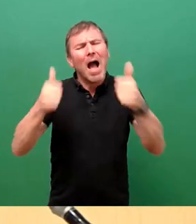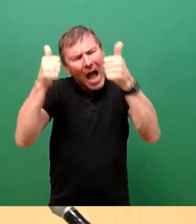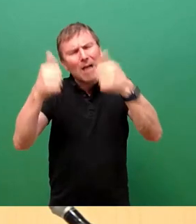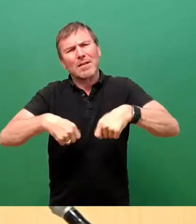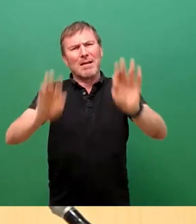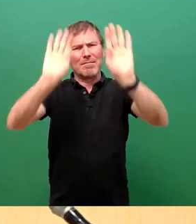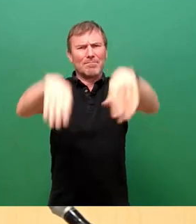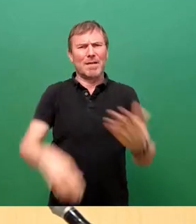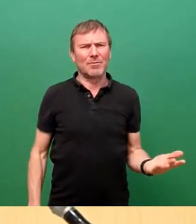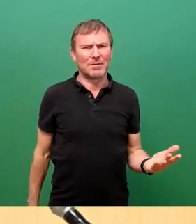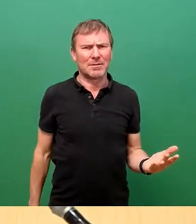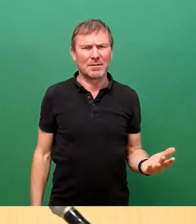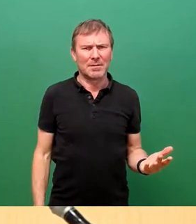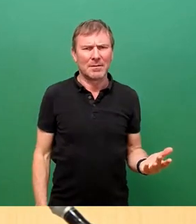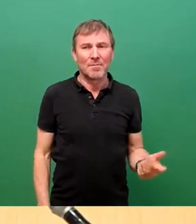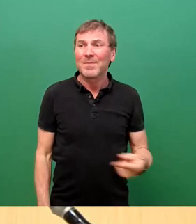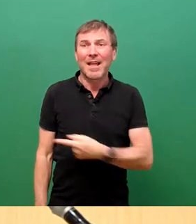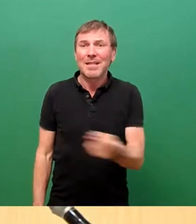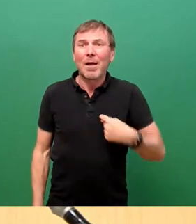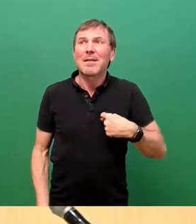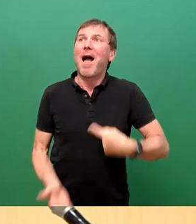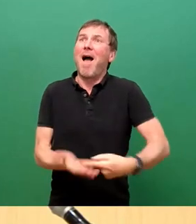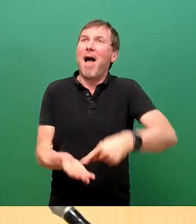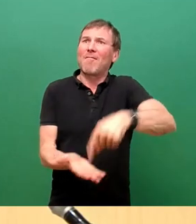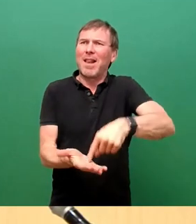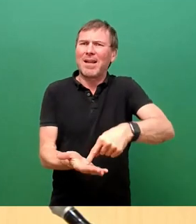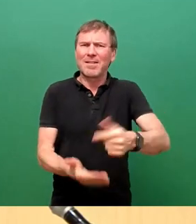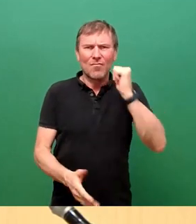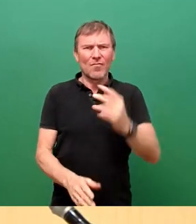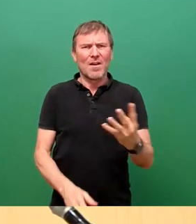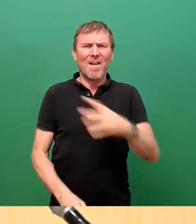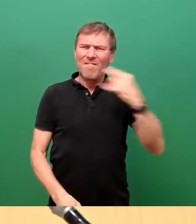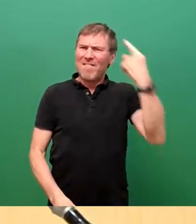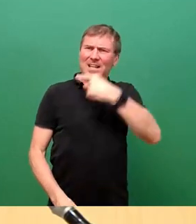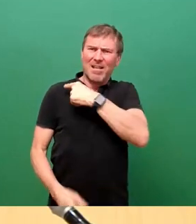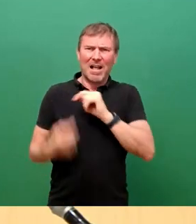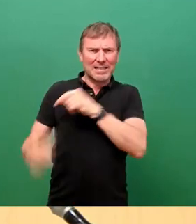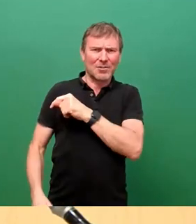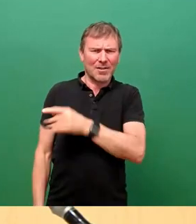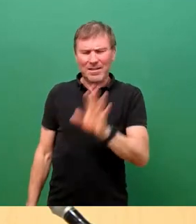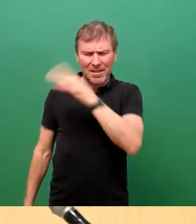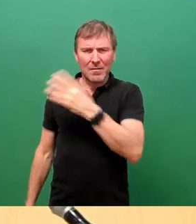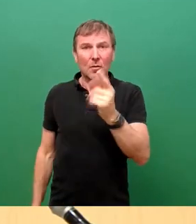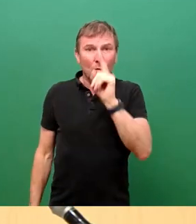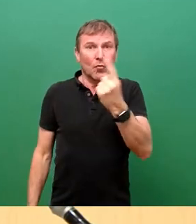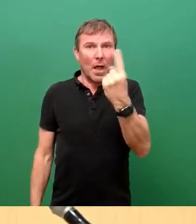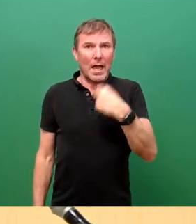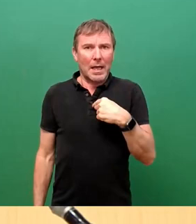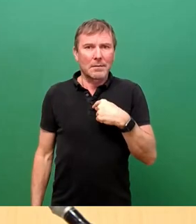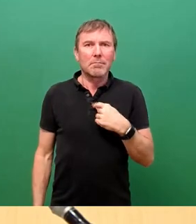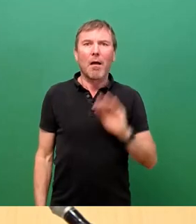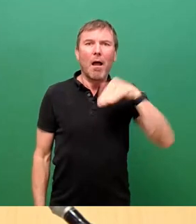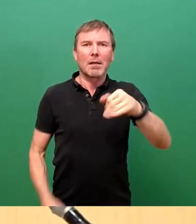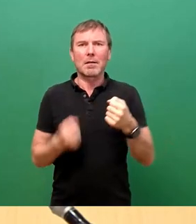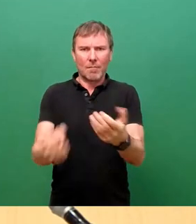Keiner besteht mehr auf die Variante, die wir vor vielen Jahren diskutiert haben. Jeder, außer ich mit meinem Pick-up, fährt mit seinem